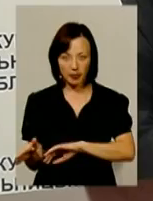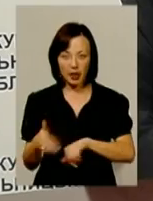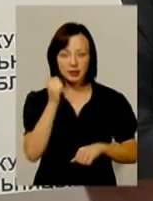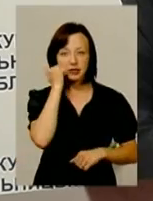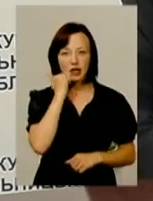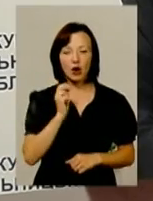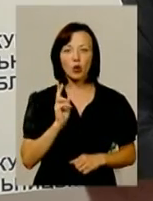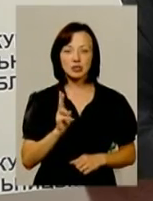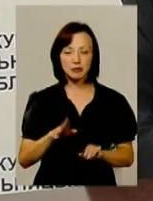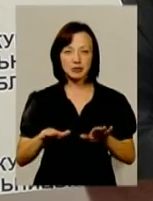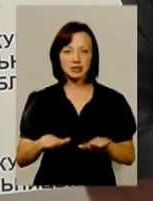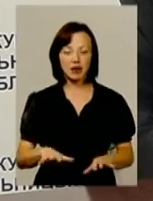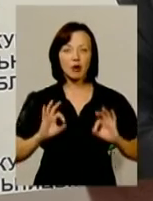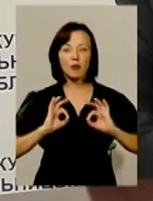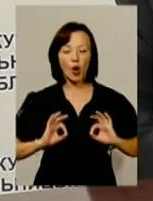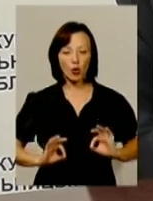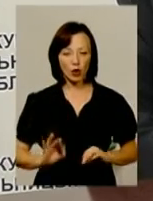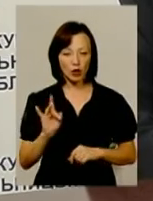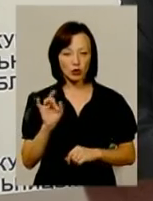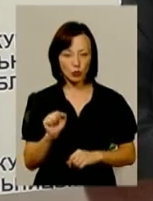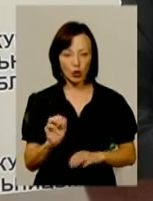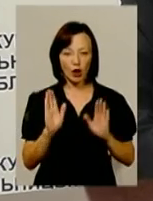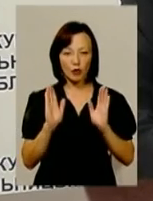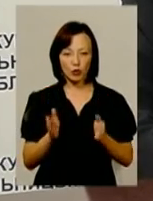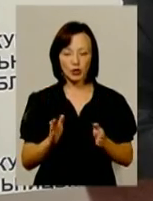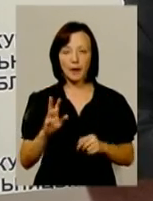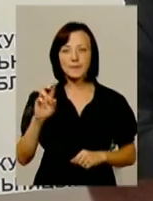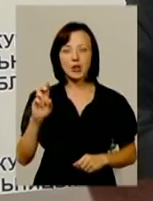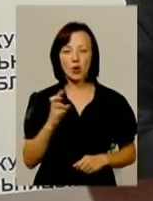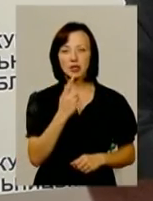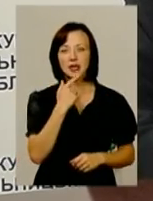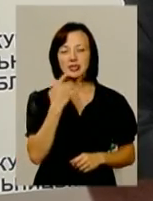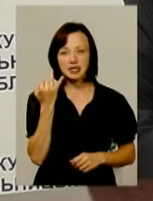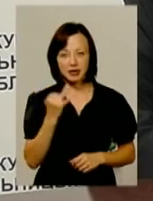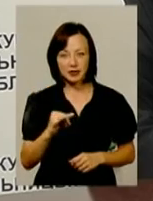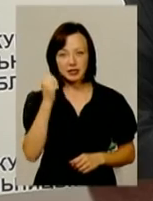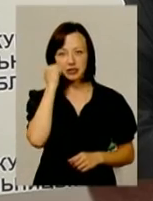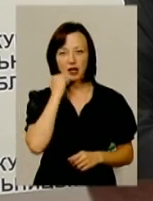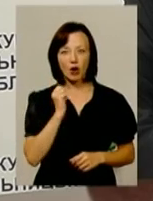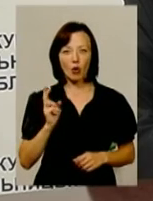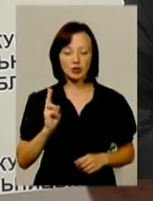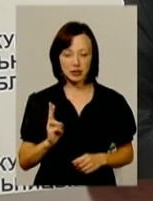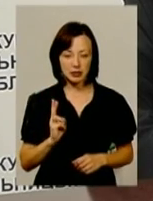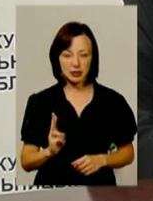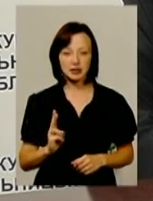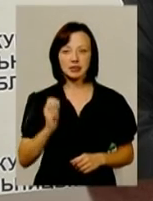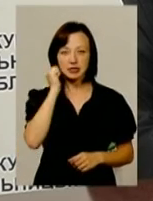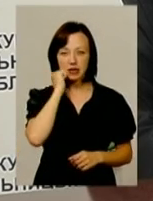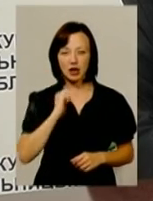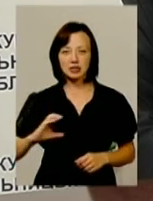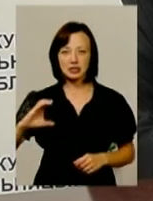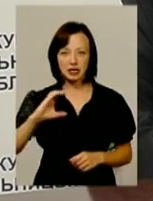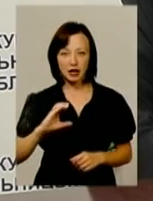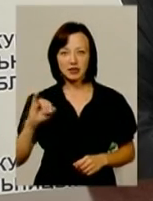Староконстантиновська місцева прокуратура, в складі якої будуть Білоїрський, Красилівський, Староконстантиновський, Старосинявський і